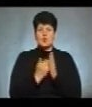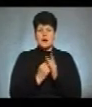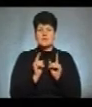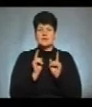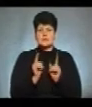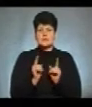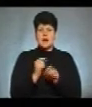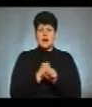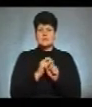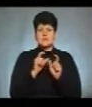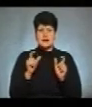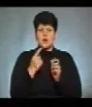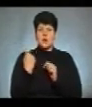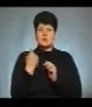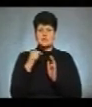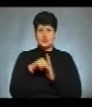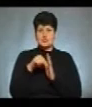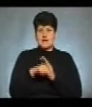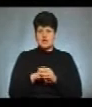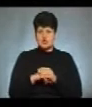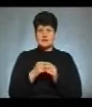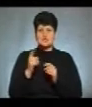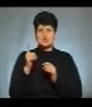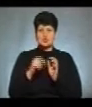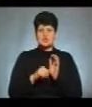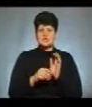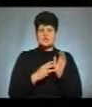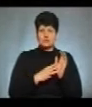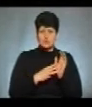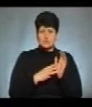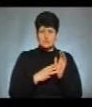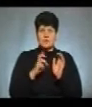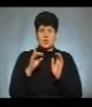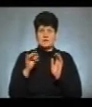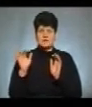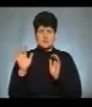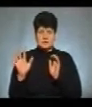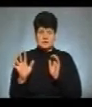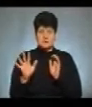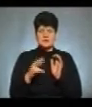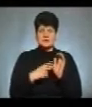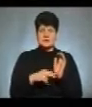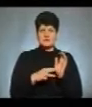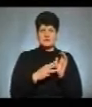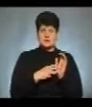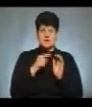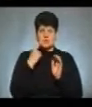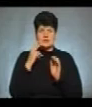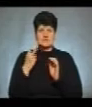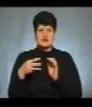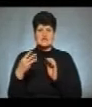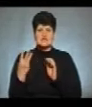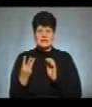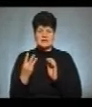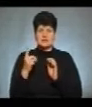аптеки обласного значення. А саме 168 – це Бродівська 5, 78 – це Руська 23 або